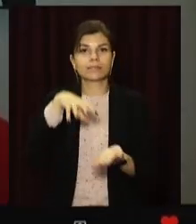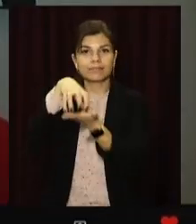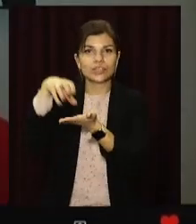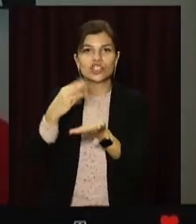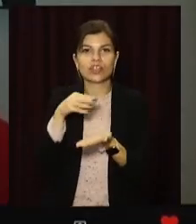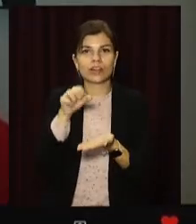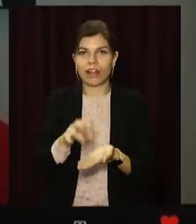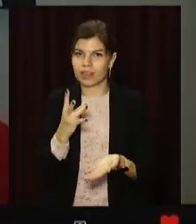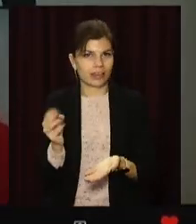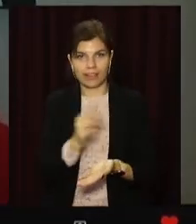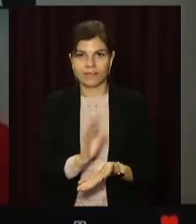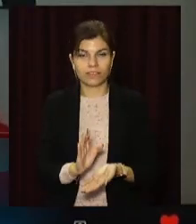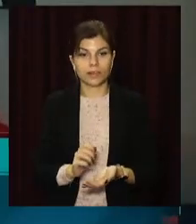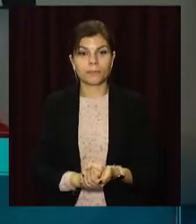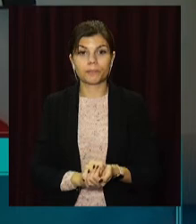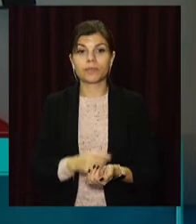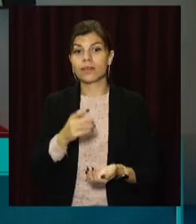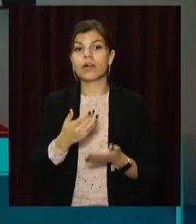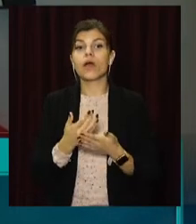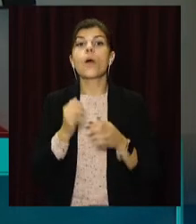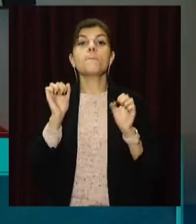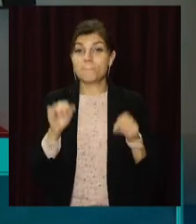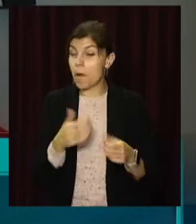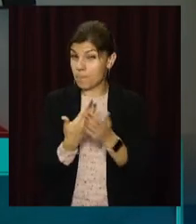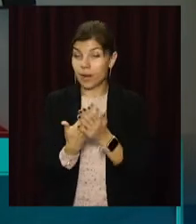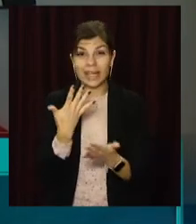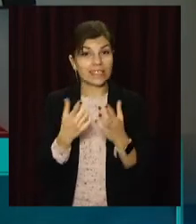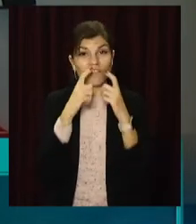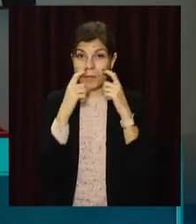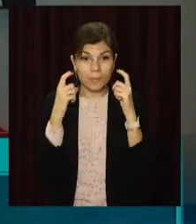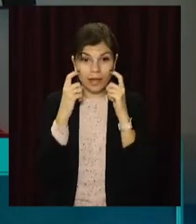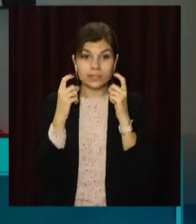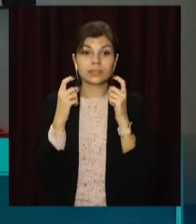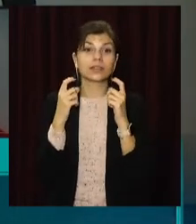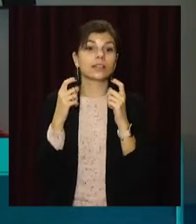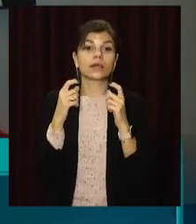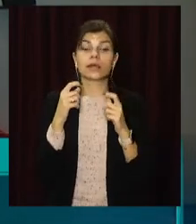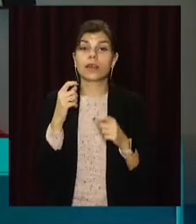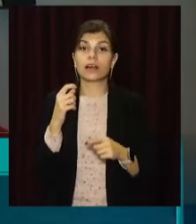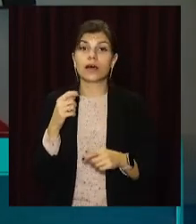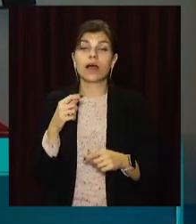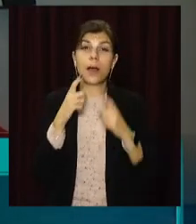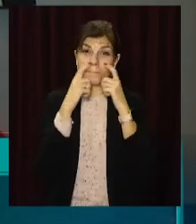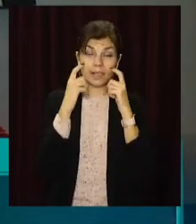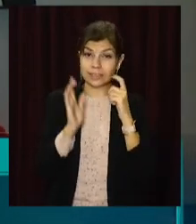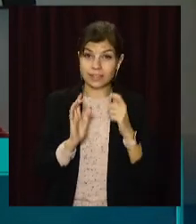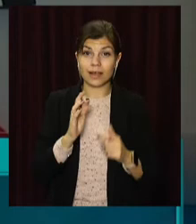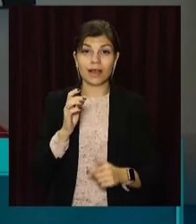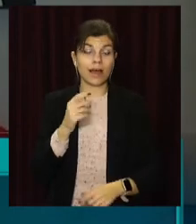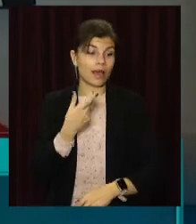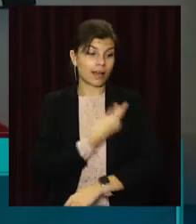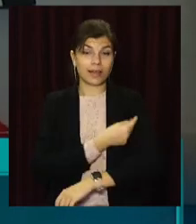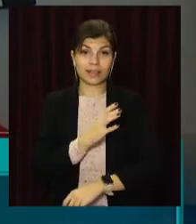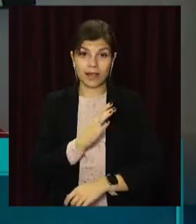можна не робити тест, можна не носити маски, бізнес за це не закриють. Навіть якщо бізнес дуже